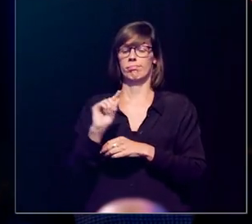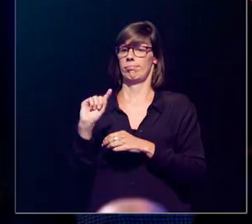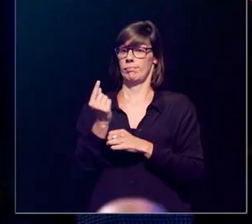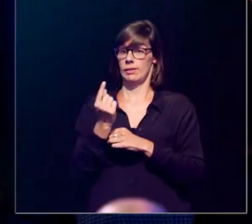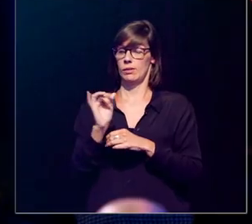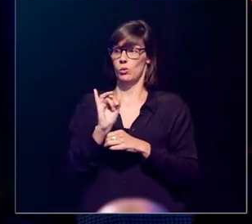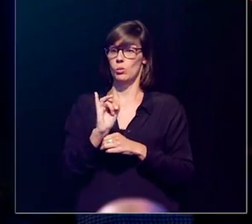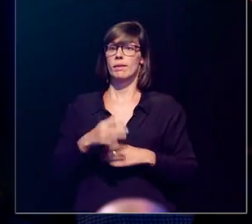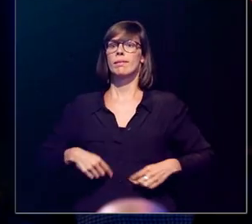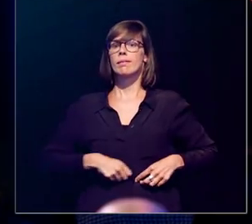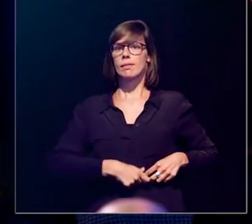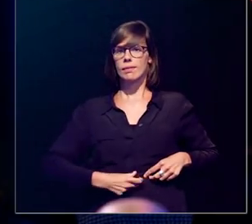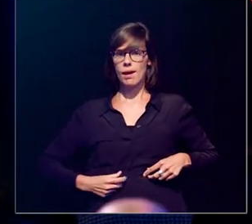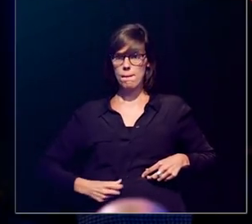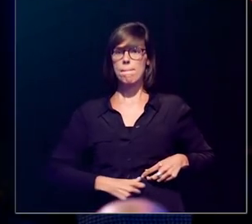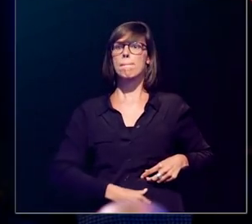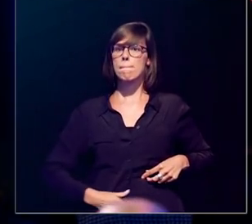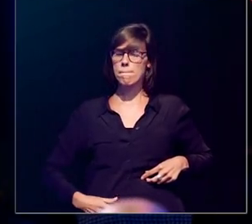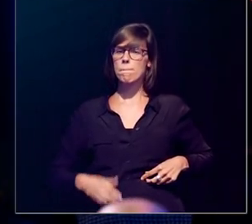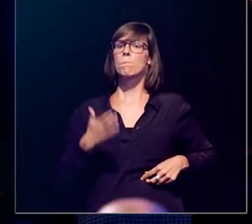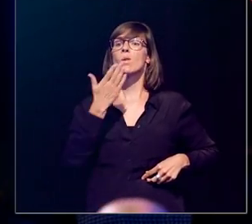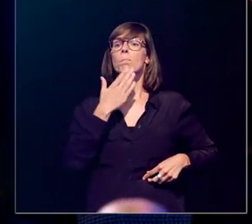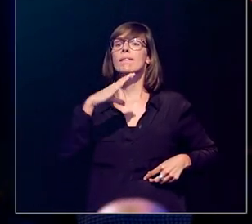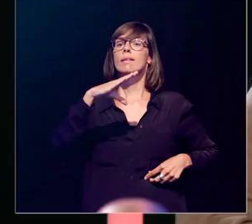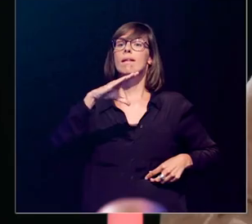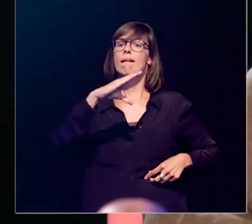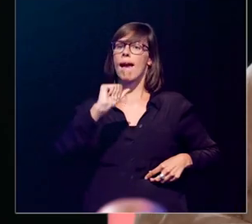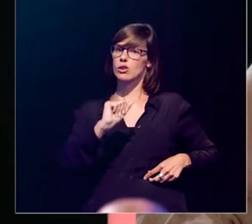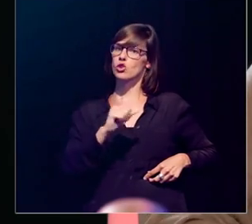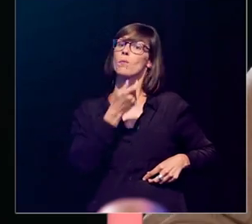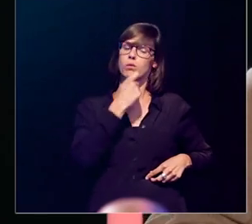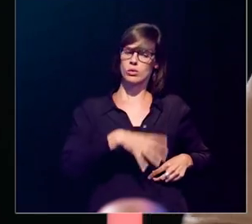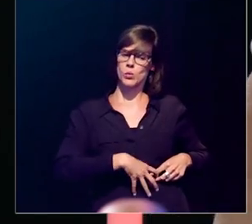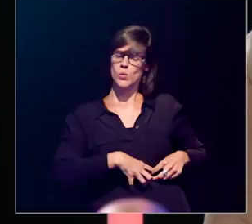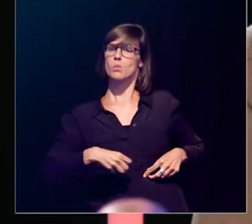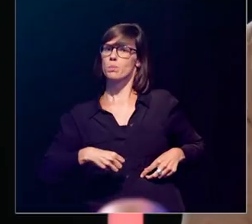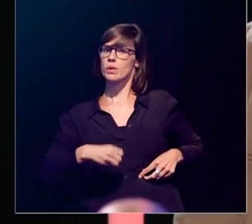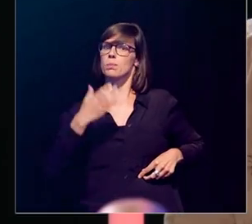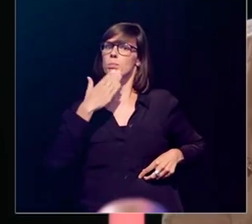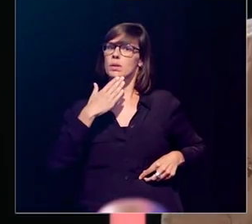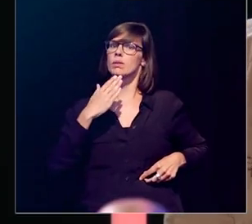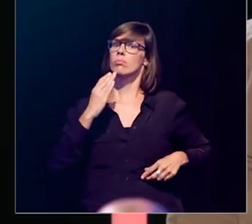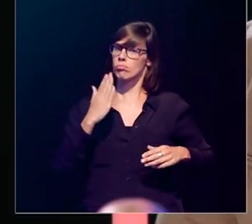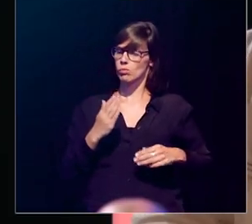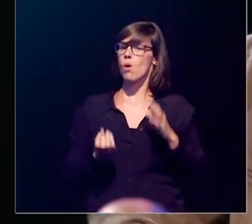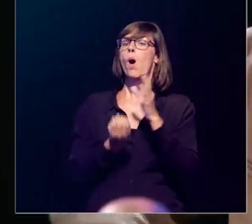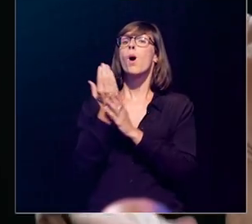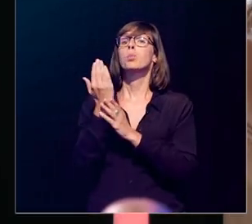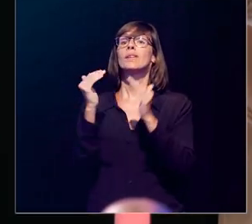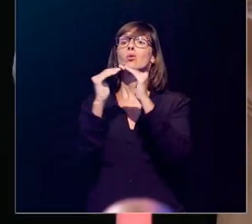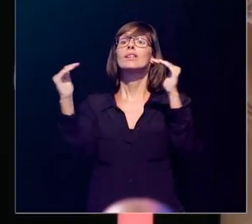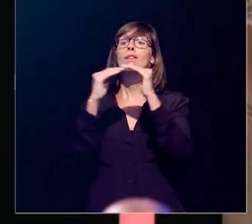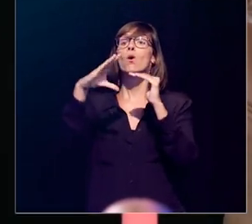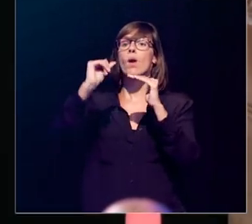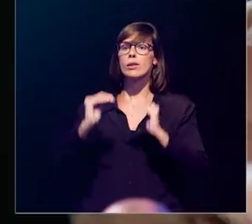doen? In de eerste plaats, ter hoogte van je darm, een betere resorptie van calcium uit je voedsel geven, om zo